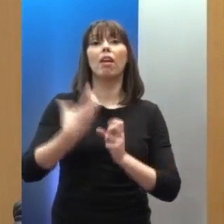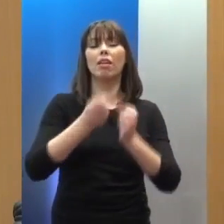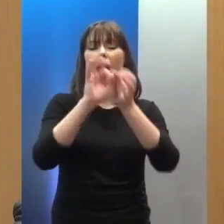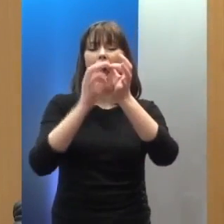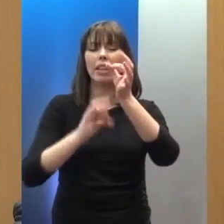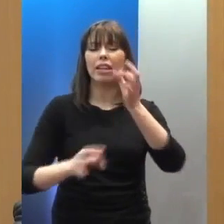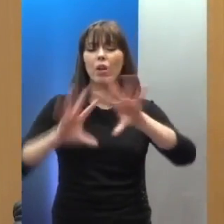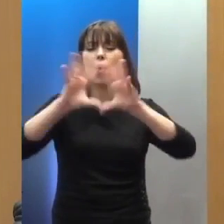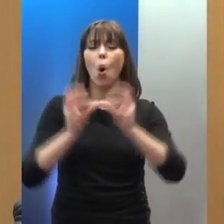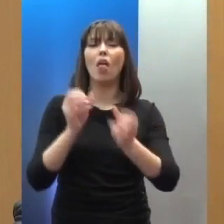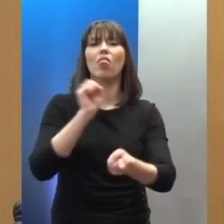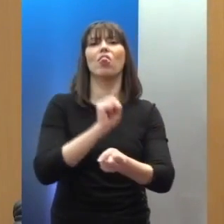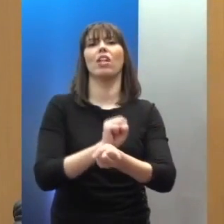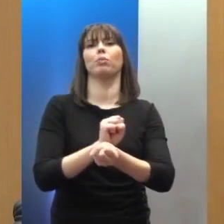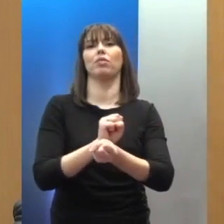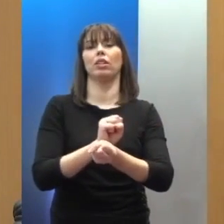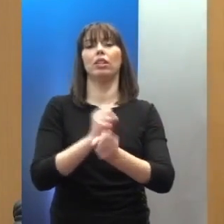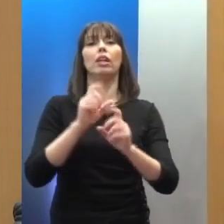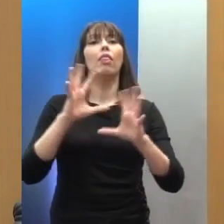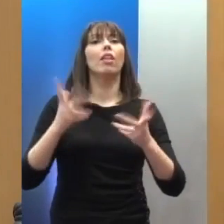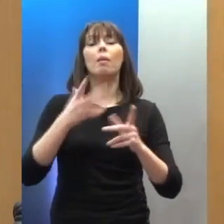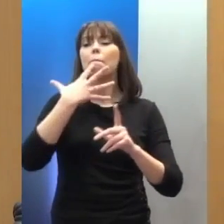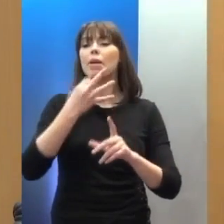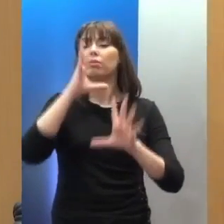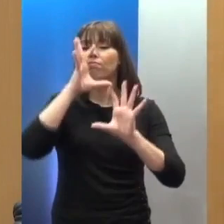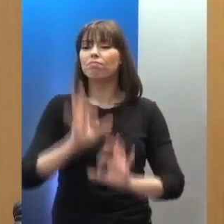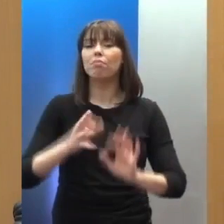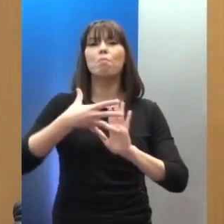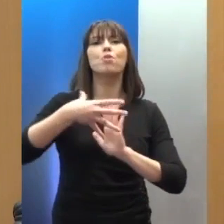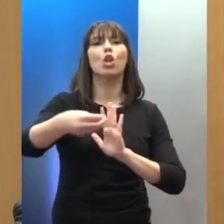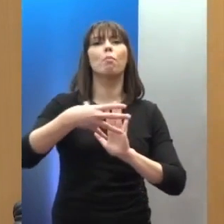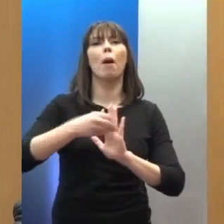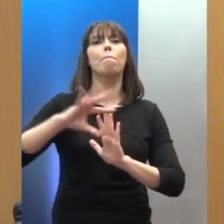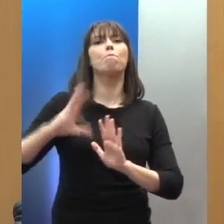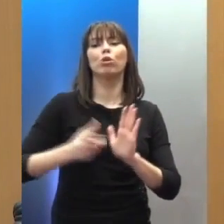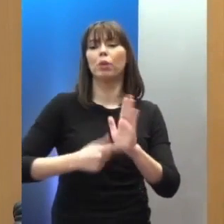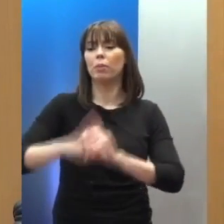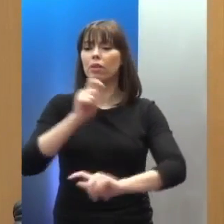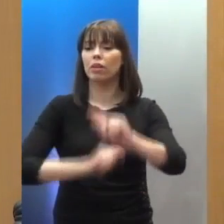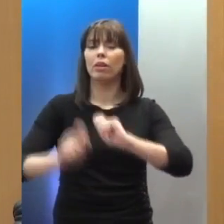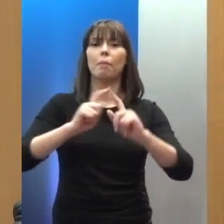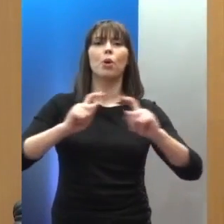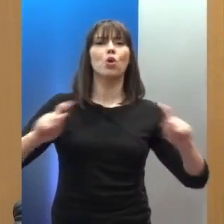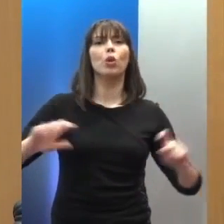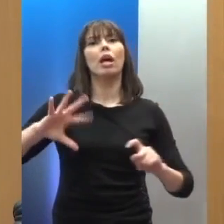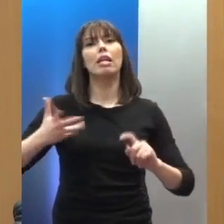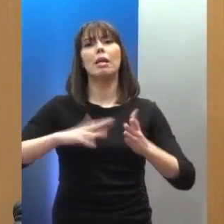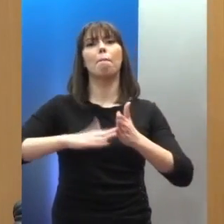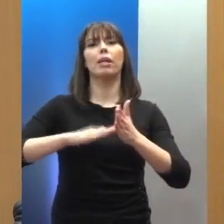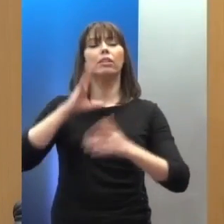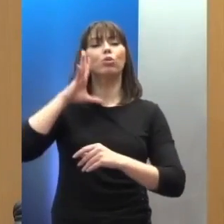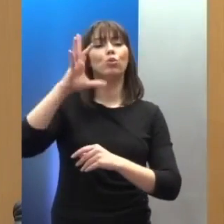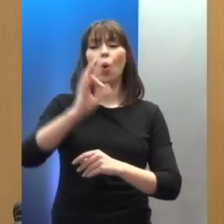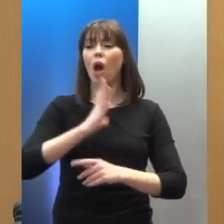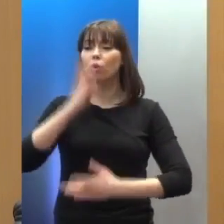όπως και για τον προσδιορισμό των προτύπων τυποποίησης που πρέπει να πληρούν προϊόντα και υπηρεσίες ώστε να είναι προσβάσιμα σε